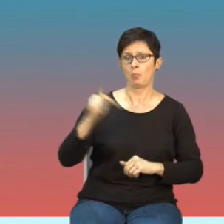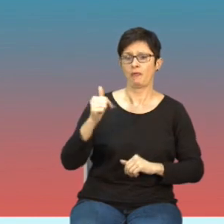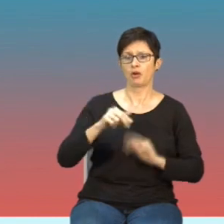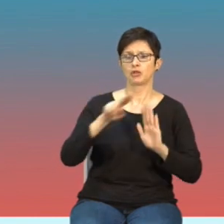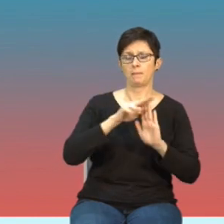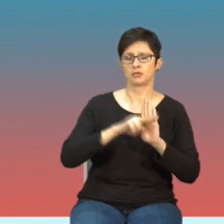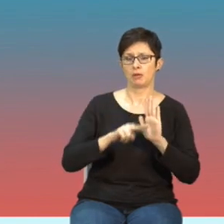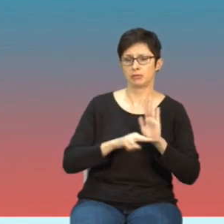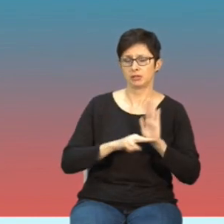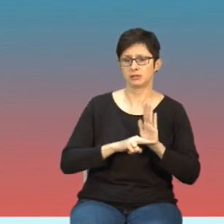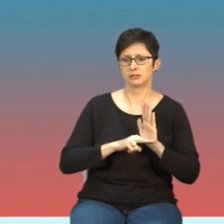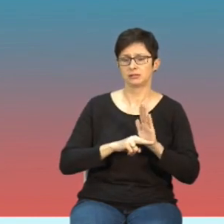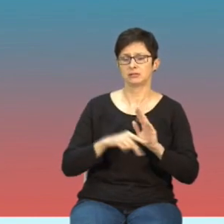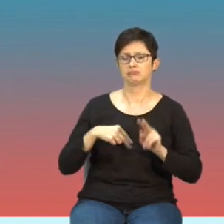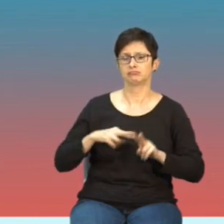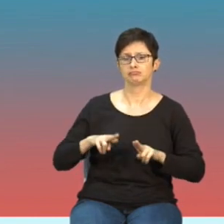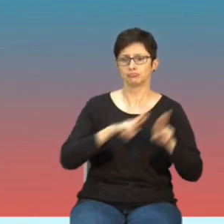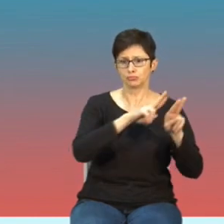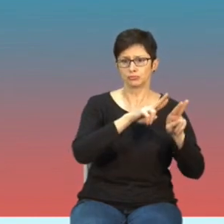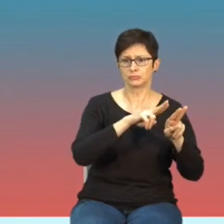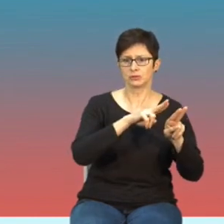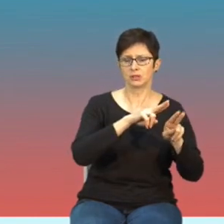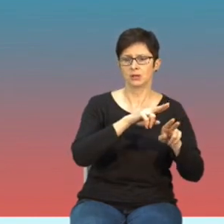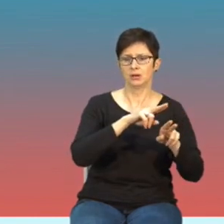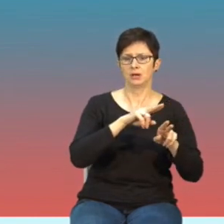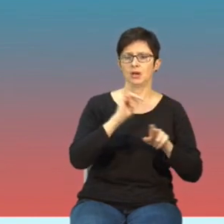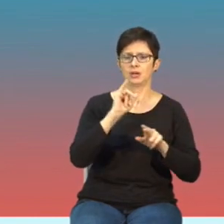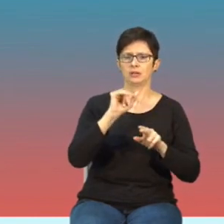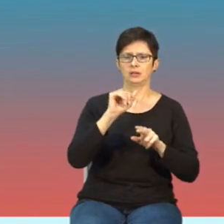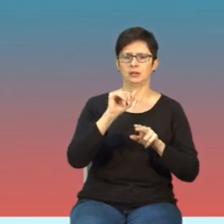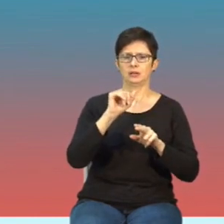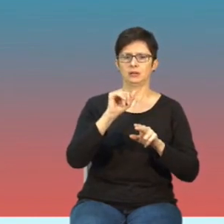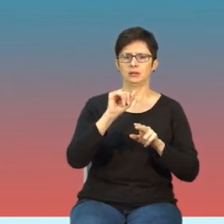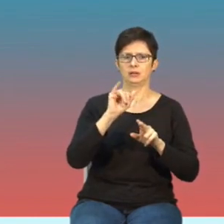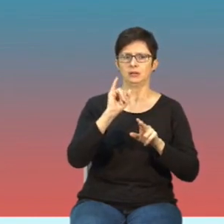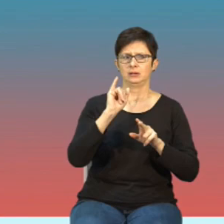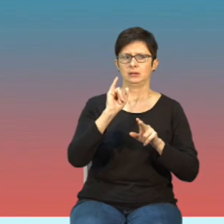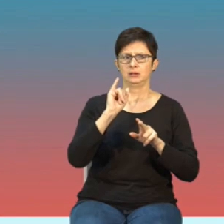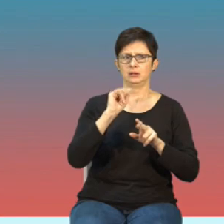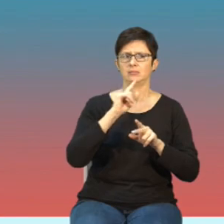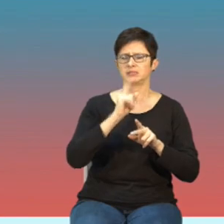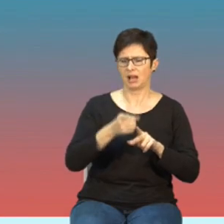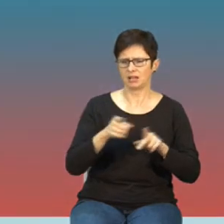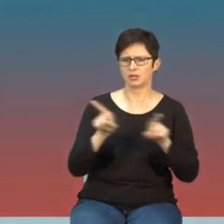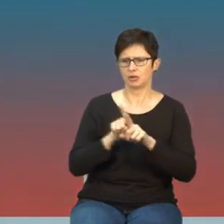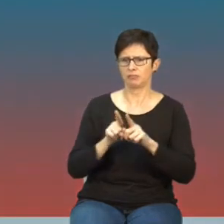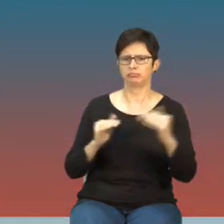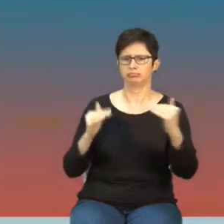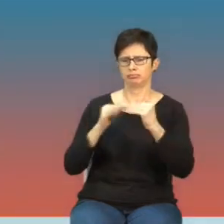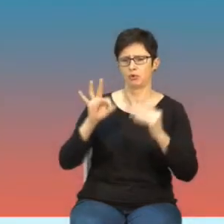Polsce oparte są o zalecenia i kniw dziękuję Państwu to by było na tyle